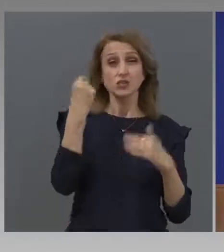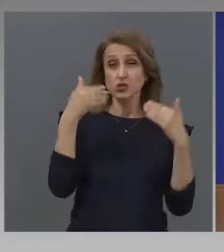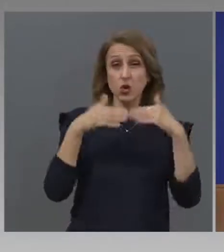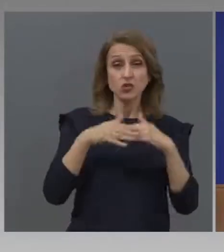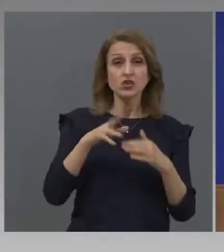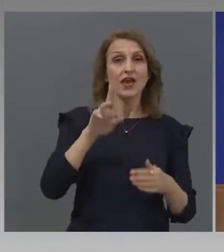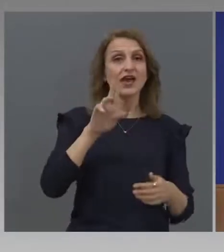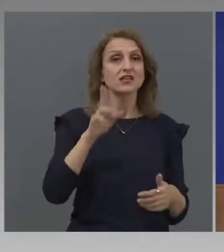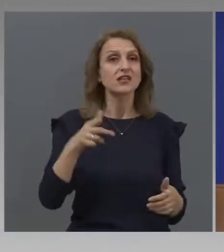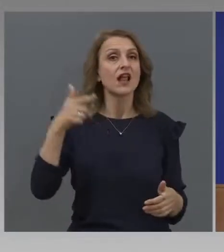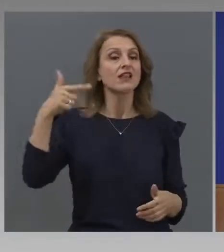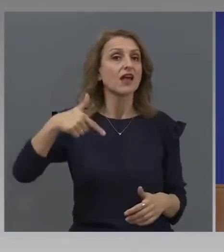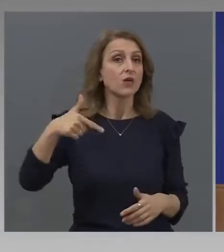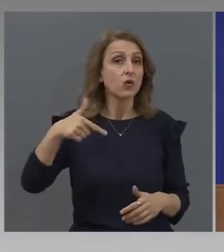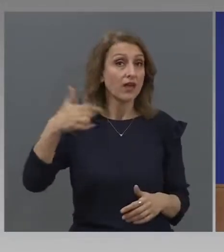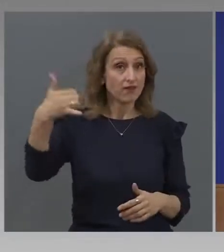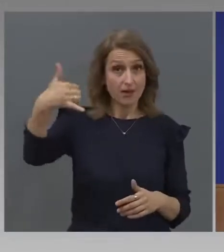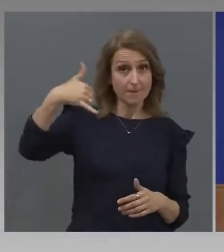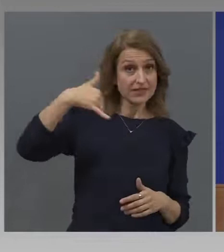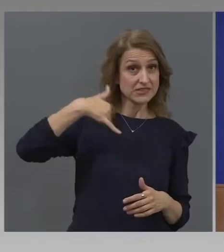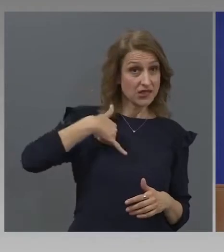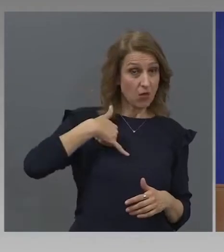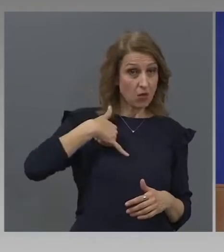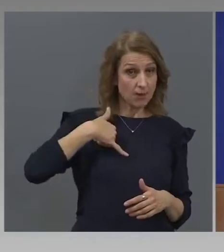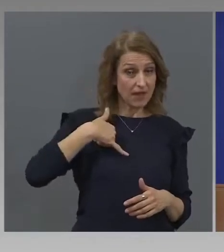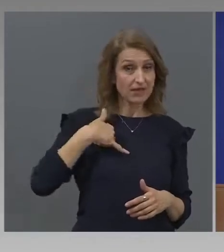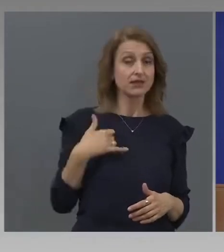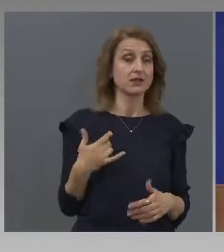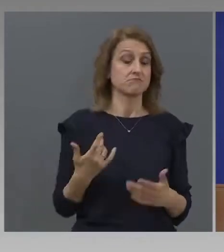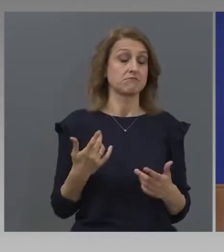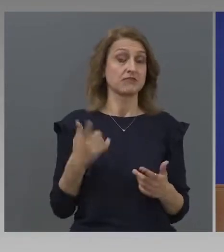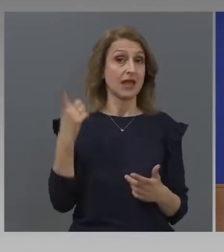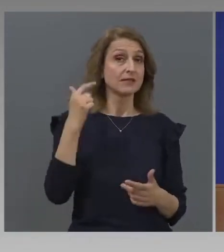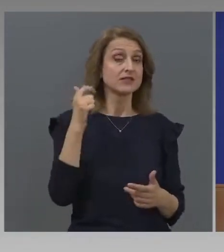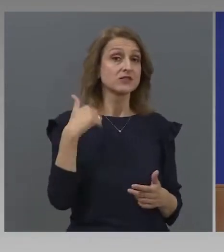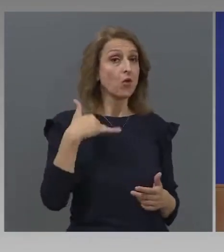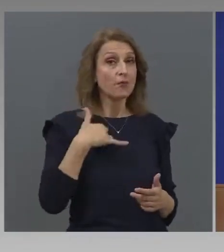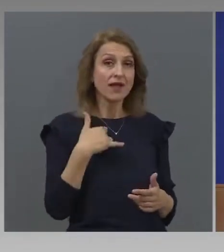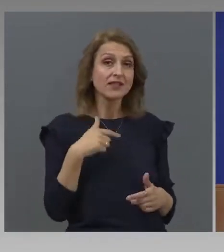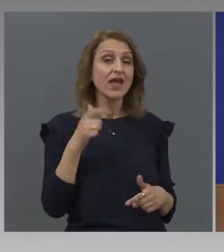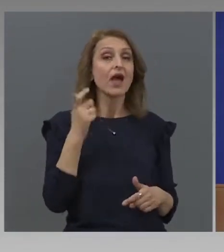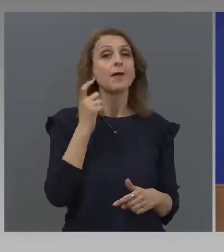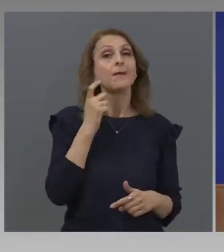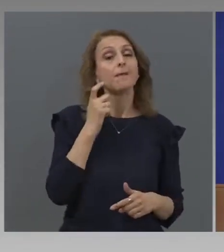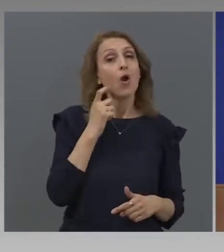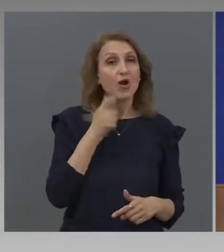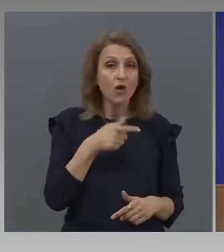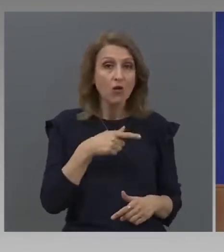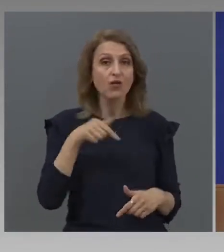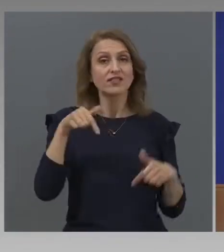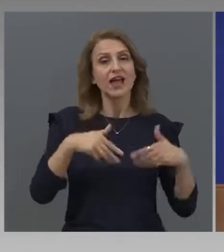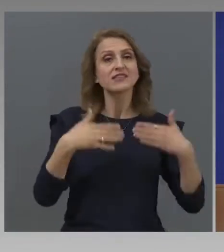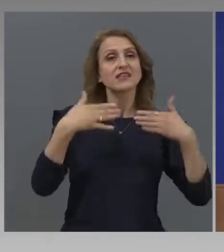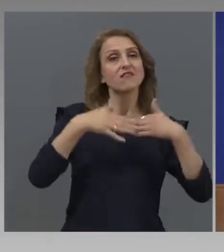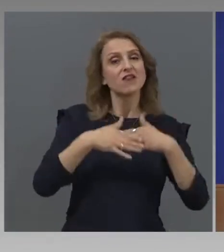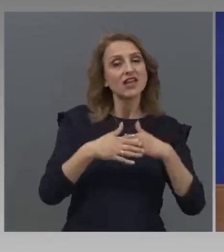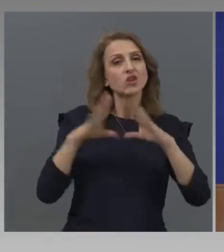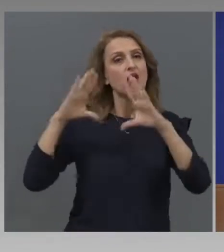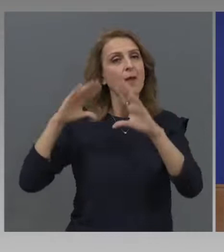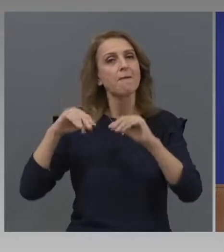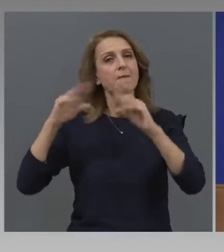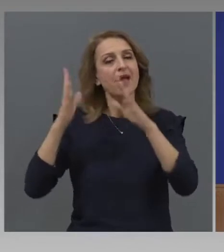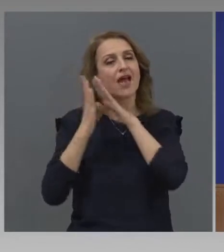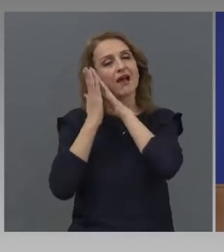Георгиева, след като беше чула, заслапа с СЦБ, и вика, Бойко, тази вечер на мека пухина, възглавничка, сладната ксъна, ще